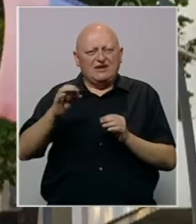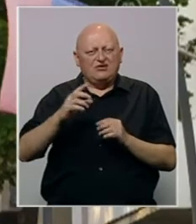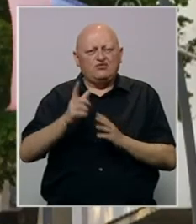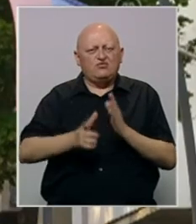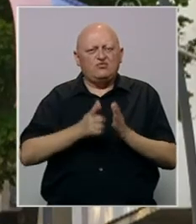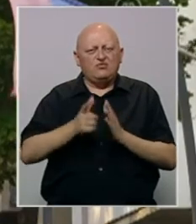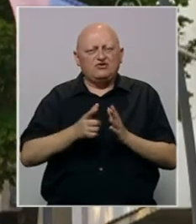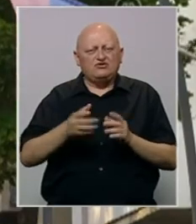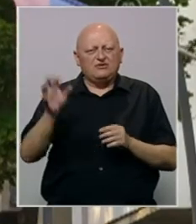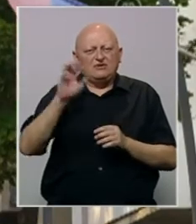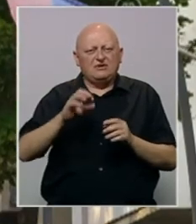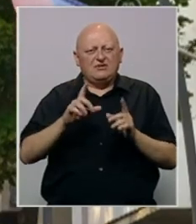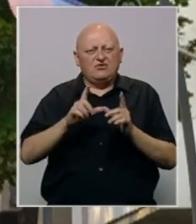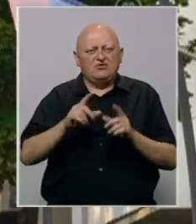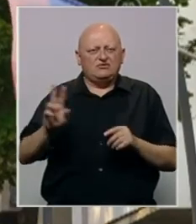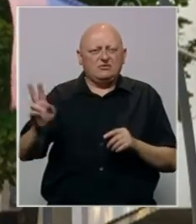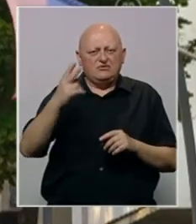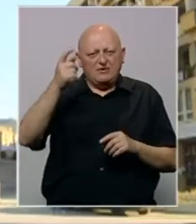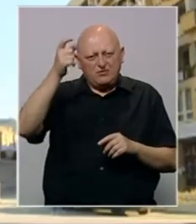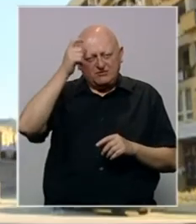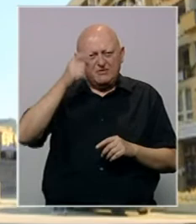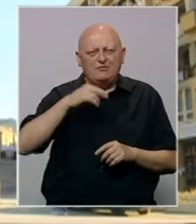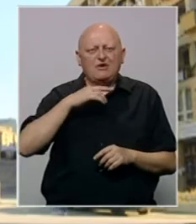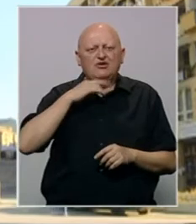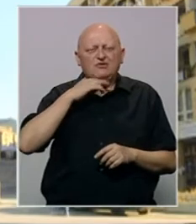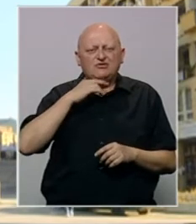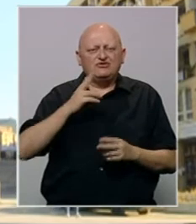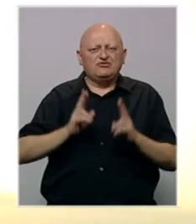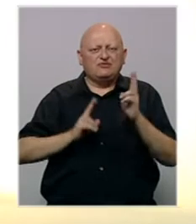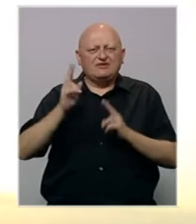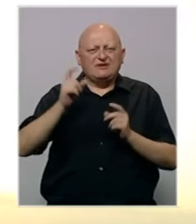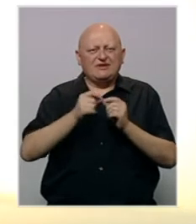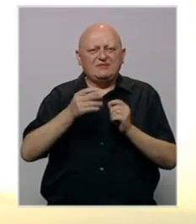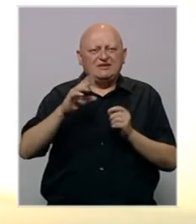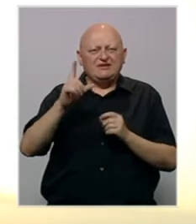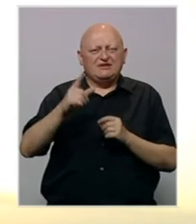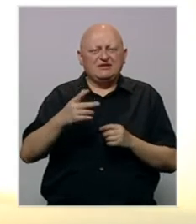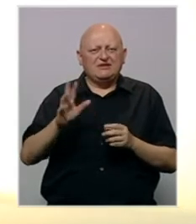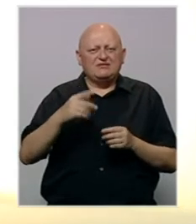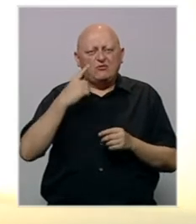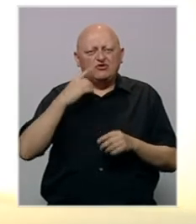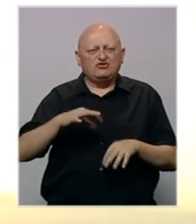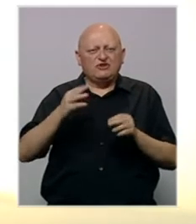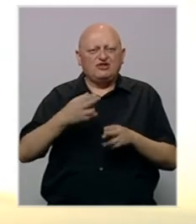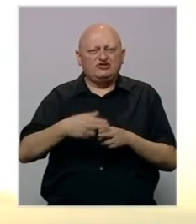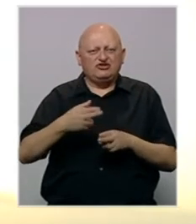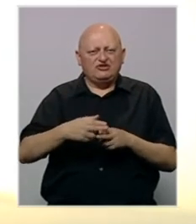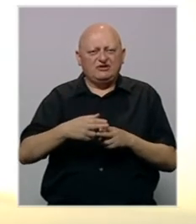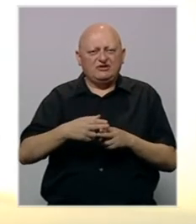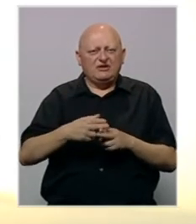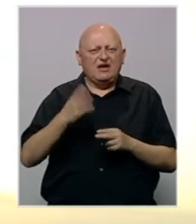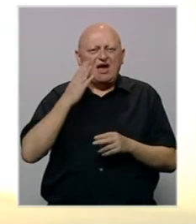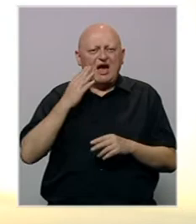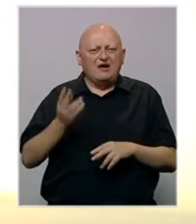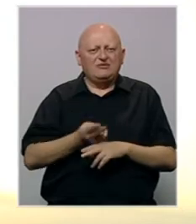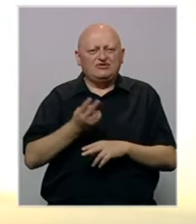sekretarom NATO-a, a umeđu vremenu je Evropska unija pozvala je Beograd i Prištinu na sastanak u Brisel kako bi se pokušalo naći rješenje.